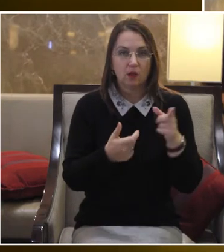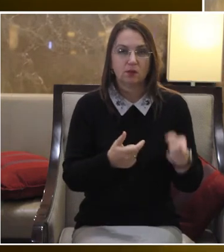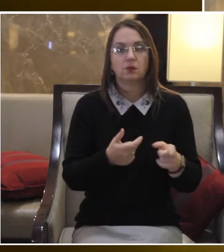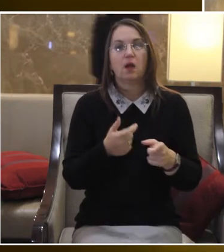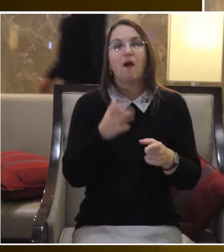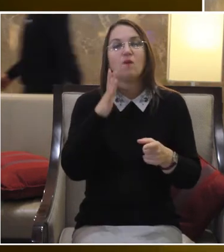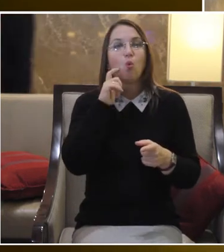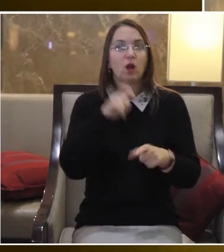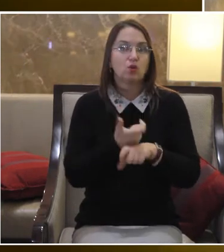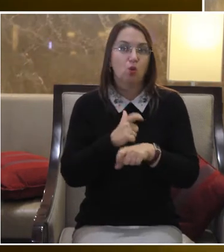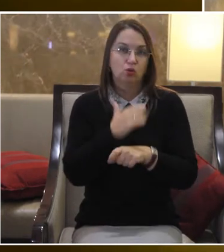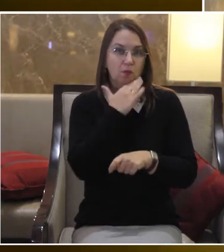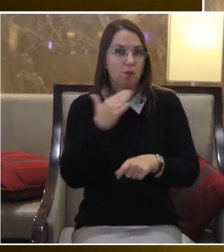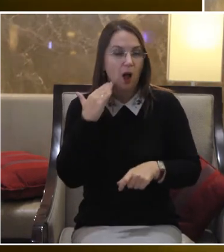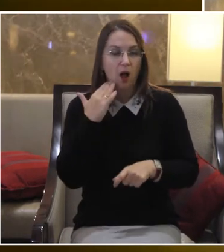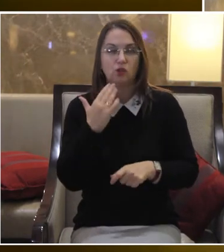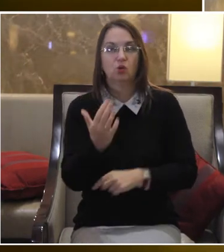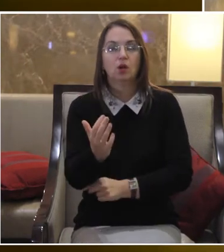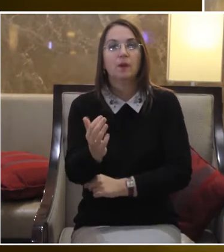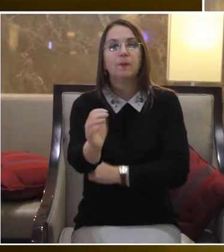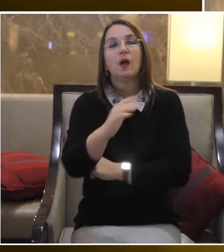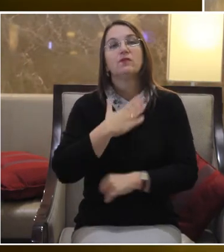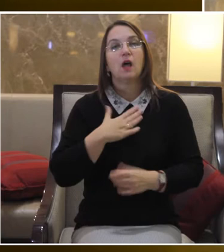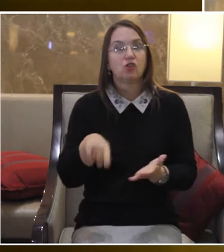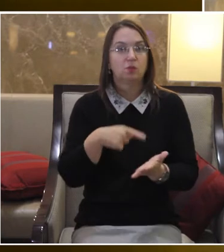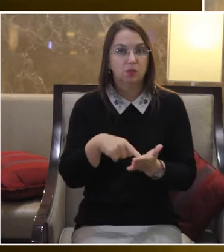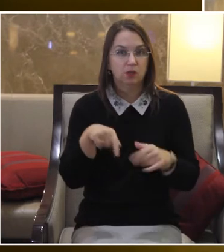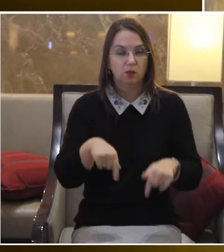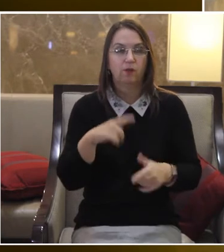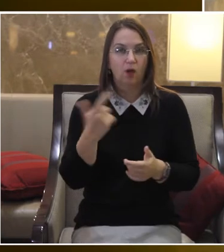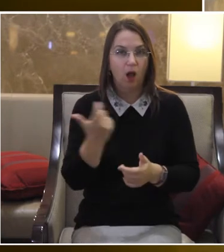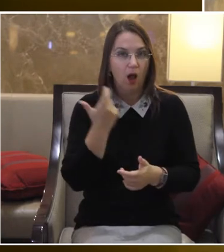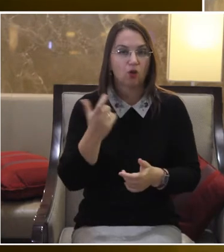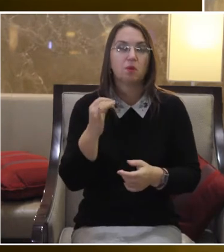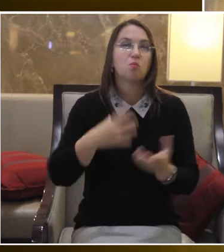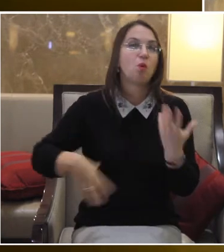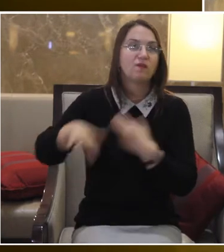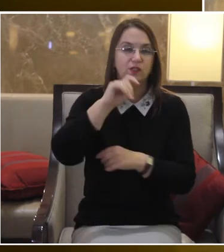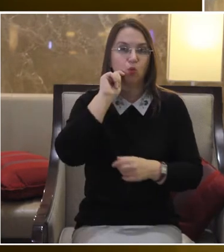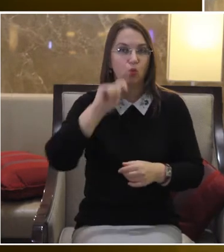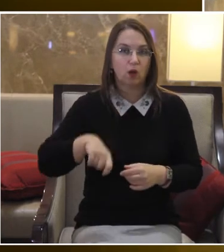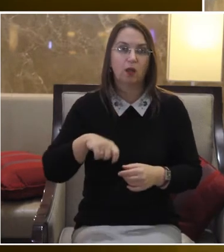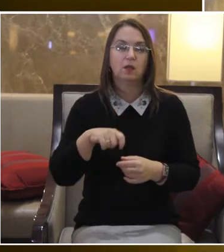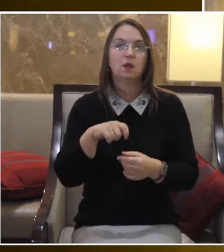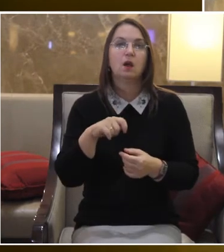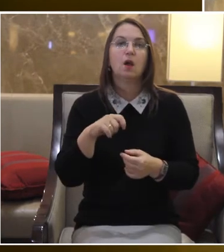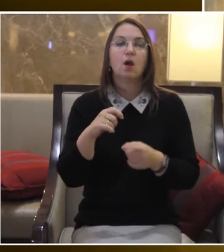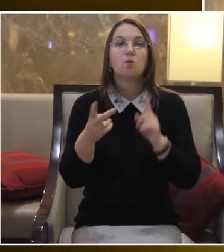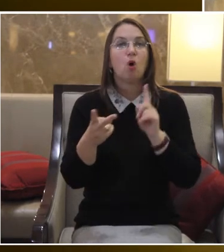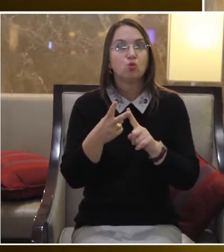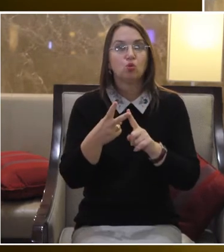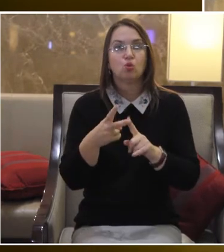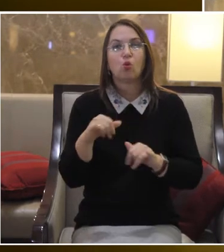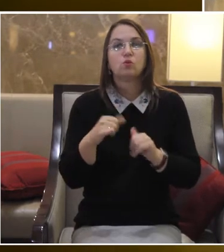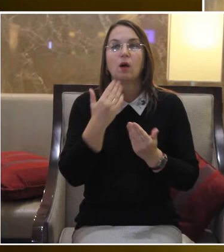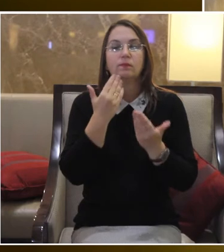багато, і в нашому місті, в місті Харкові, і по всій Україні По-друге, це та